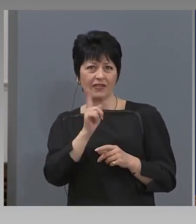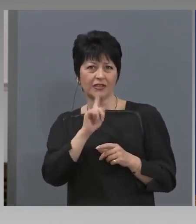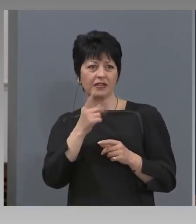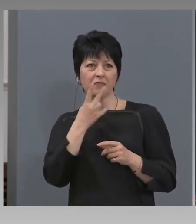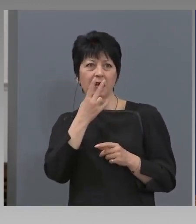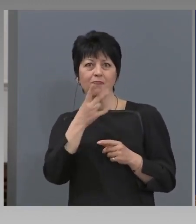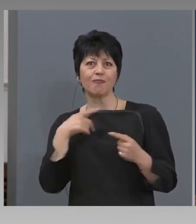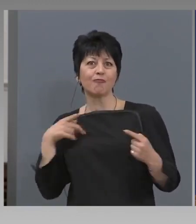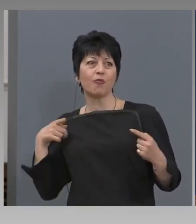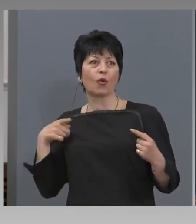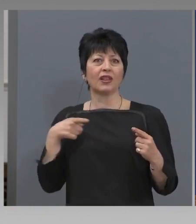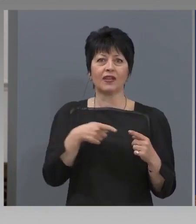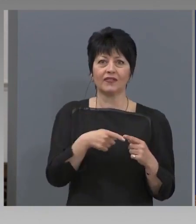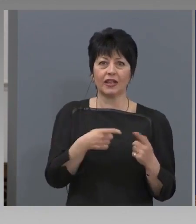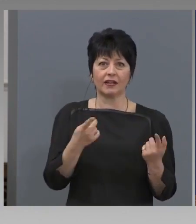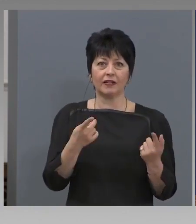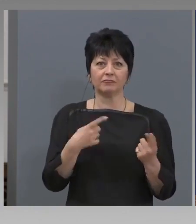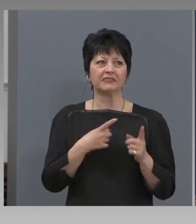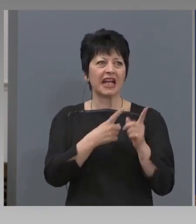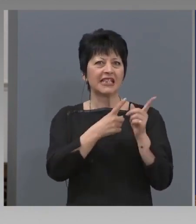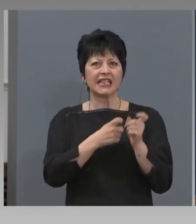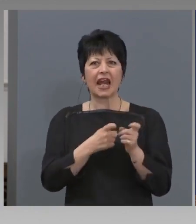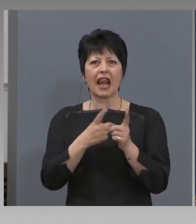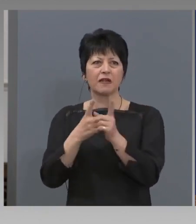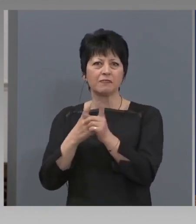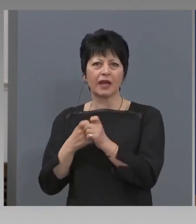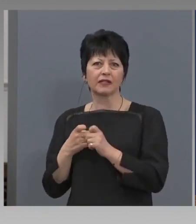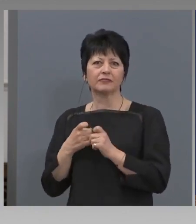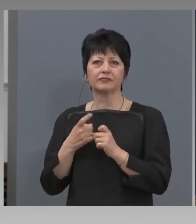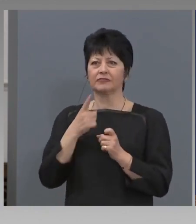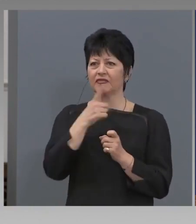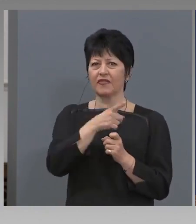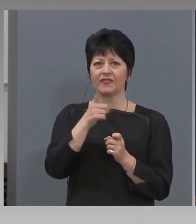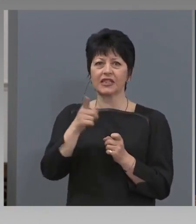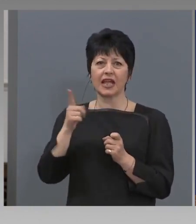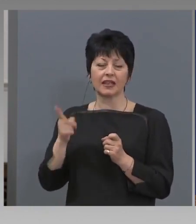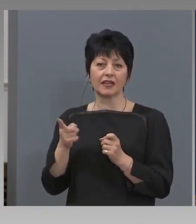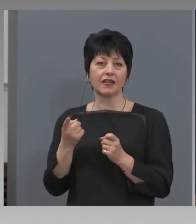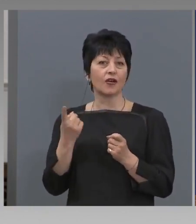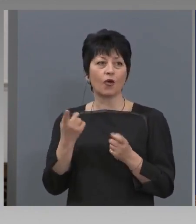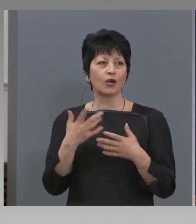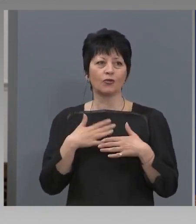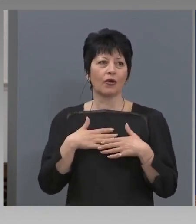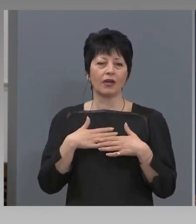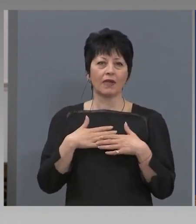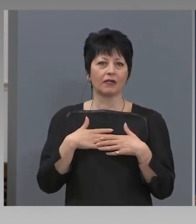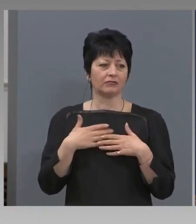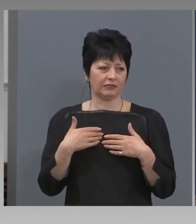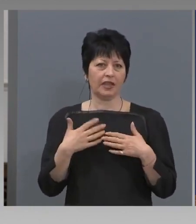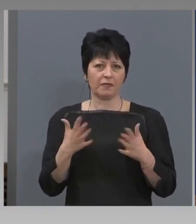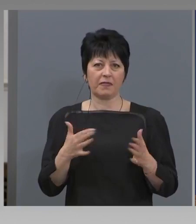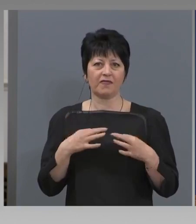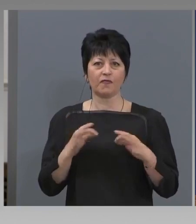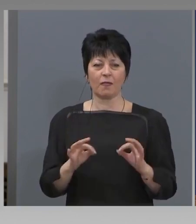стреляме с различни оръжия, всеки, които има на разположение, но